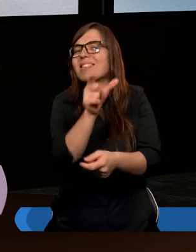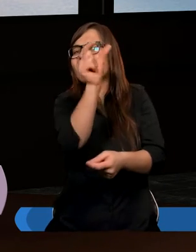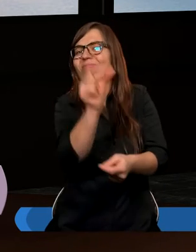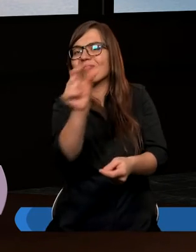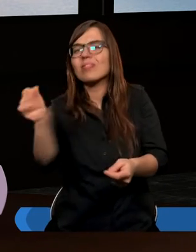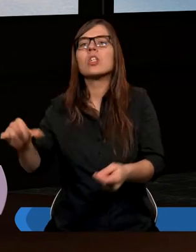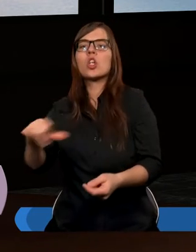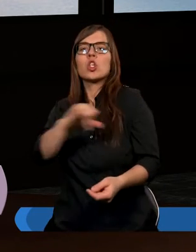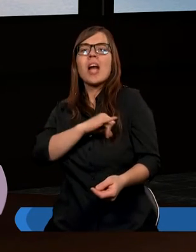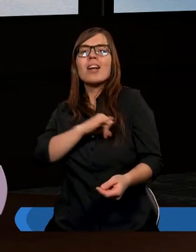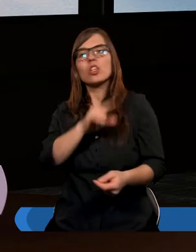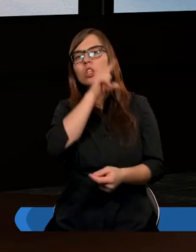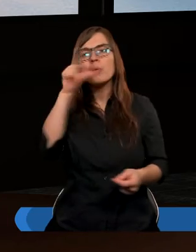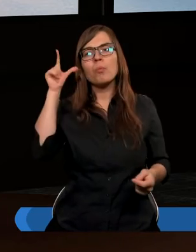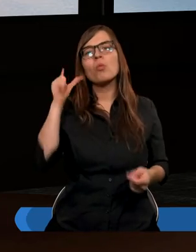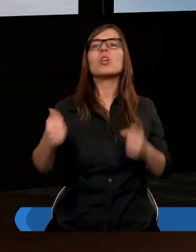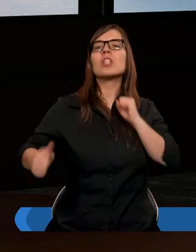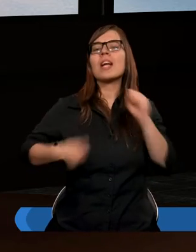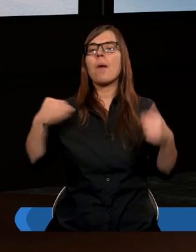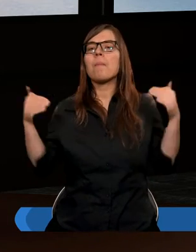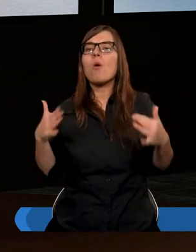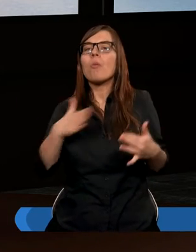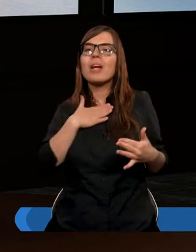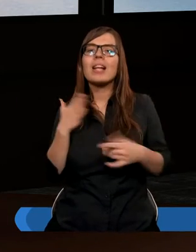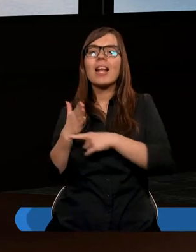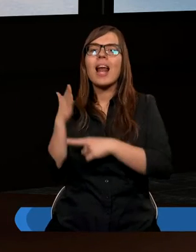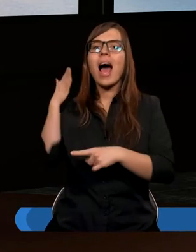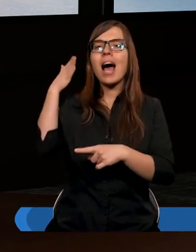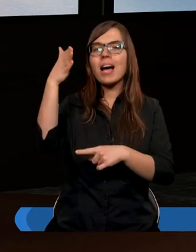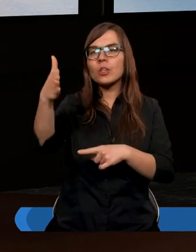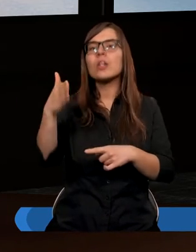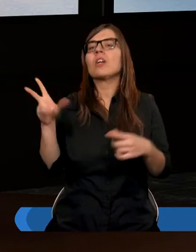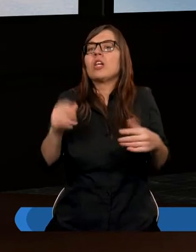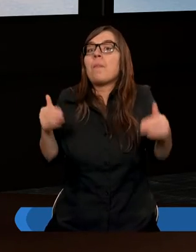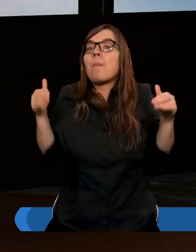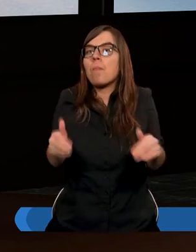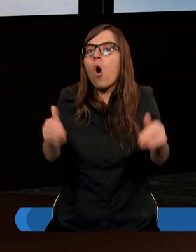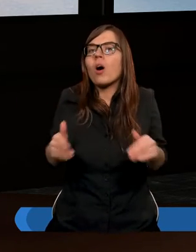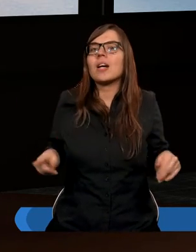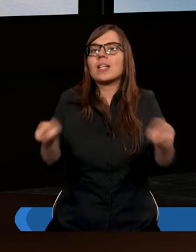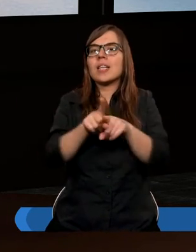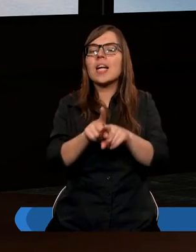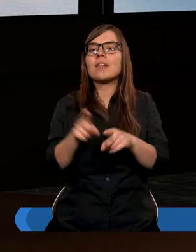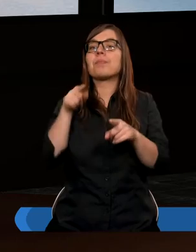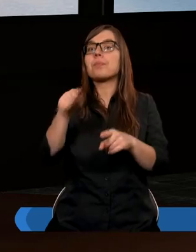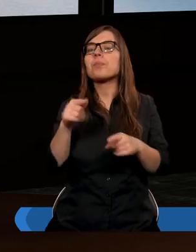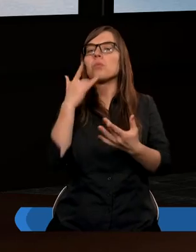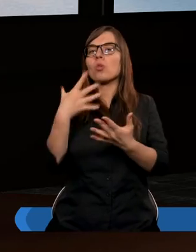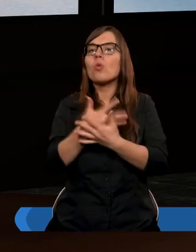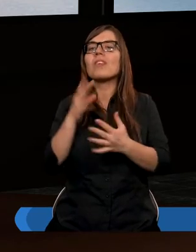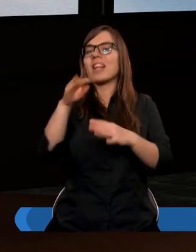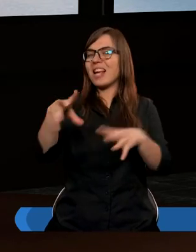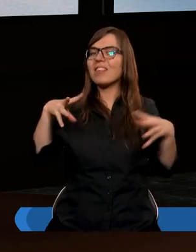grzesznikom, żebyśmy mogli mieć nadzieję i mogli później żyć w tej